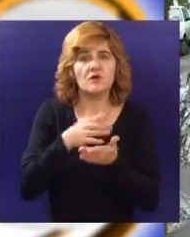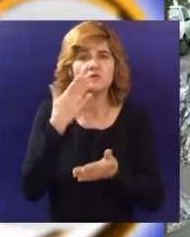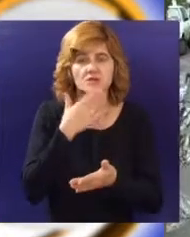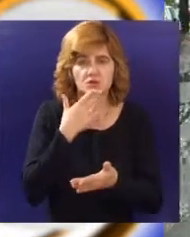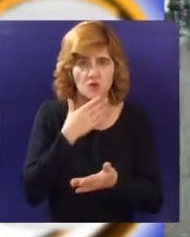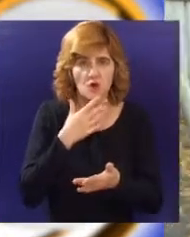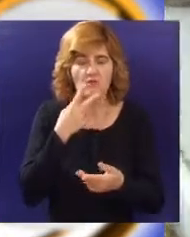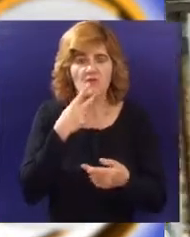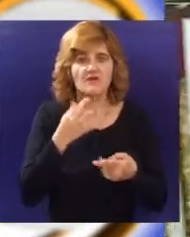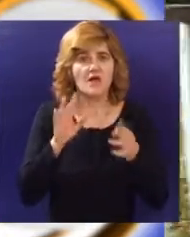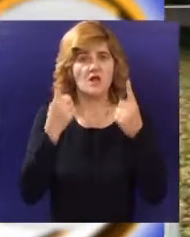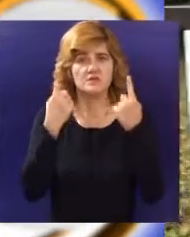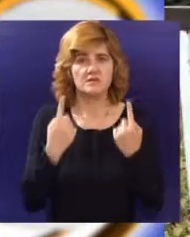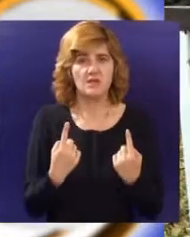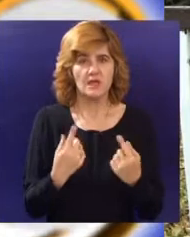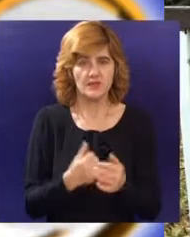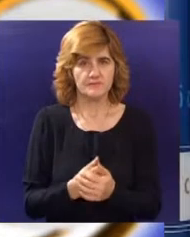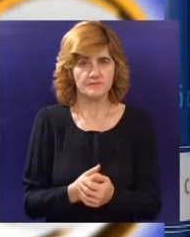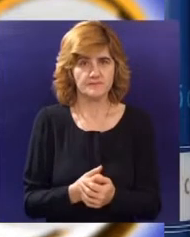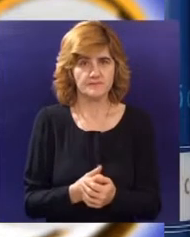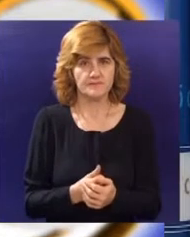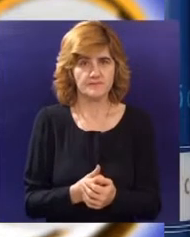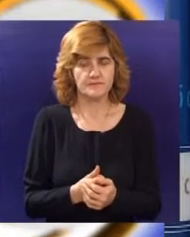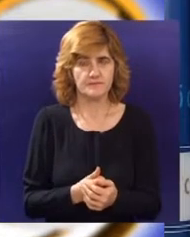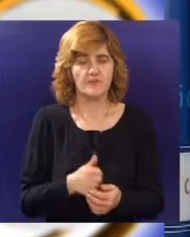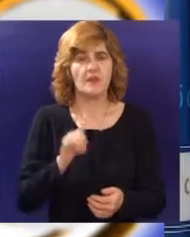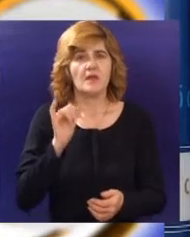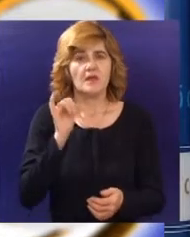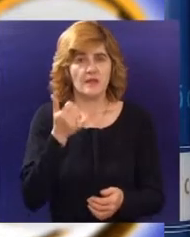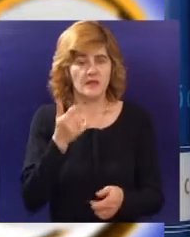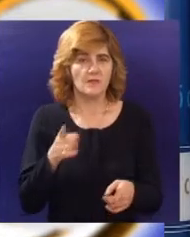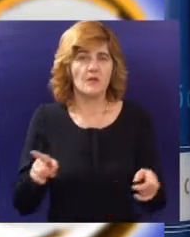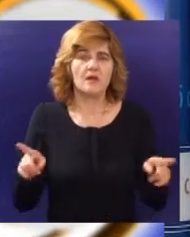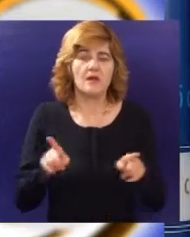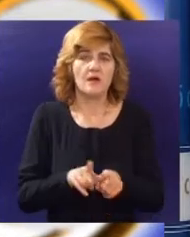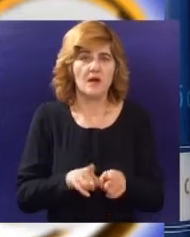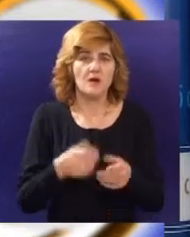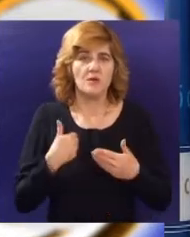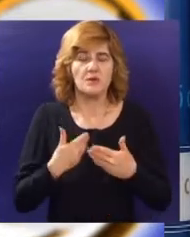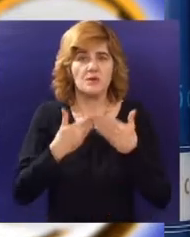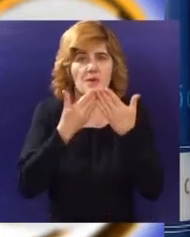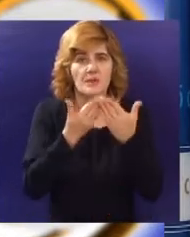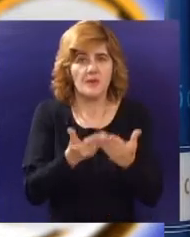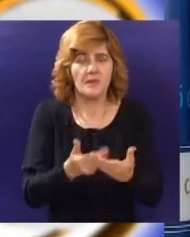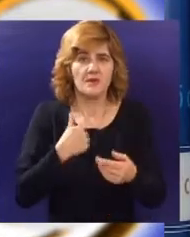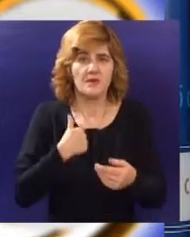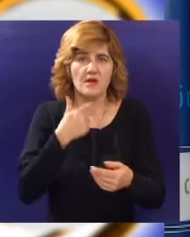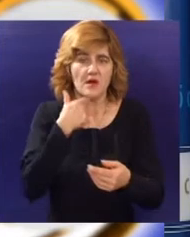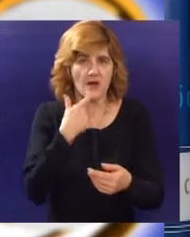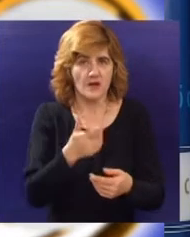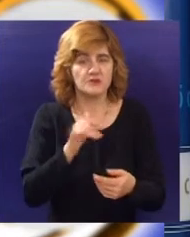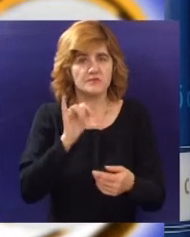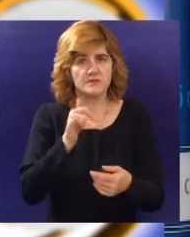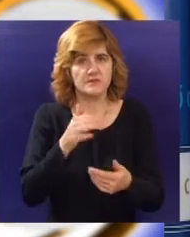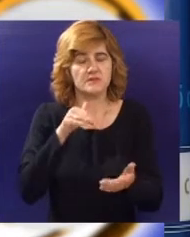osnovnih škola sa analizom stanja. Praktično jesmo kao jednu od preporuka naveli i u